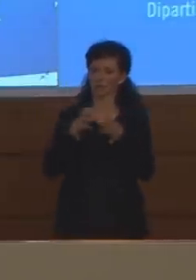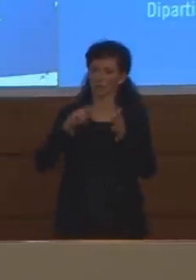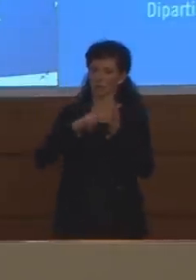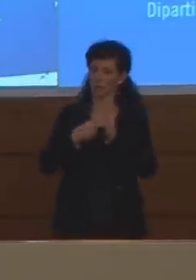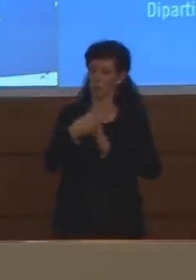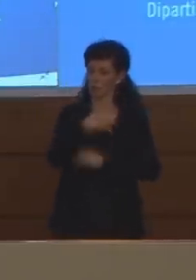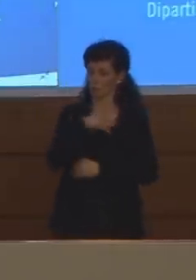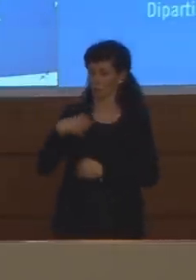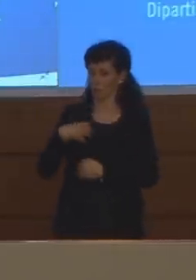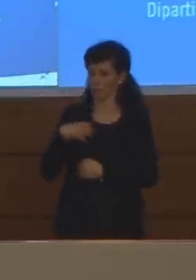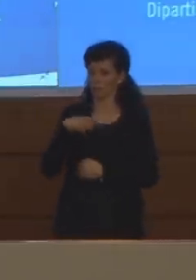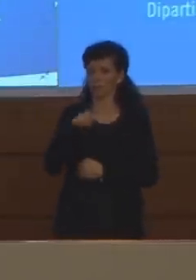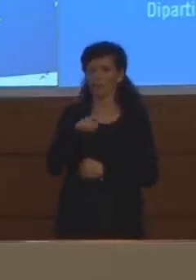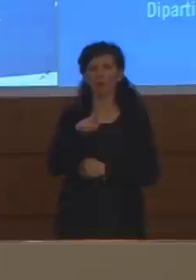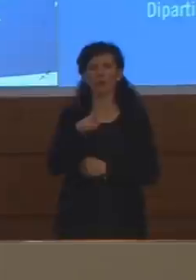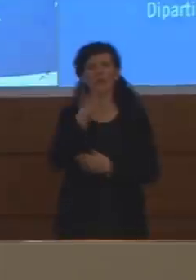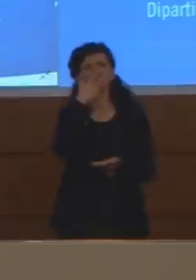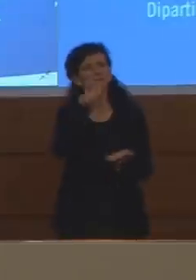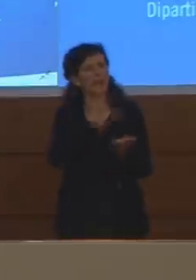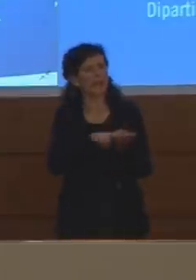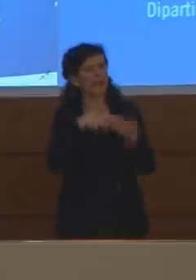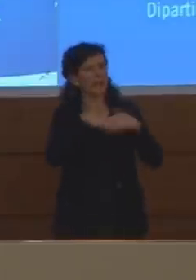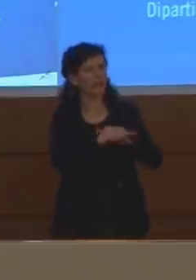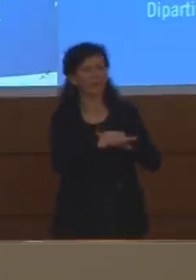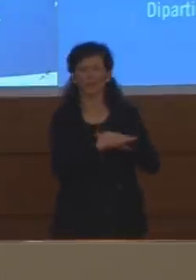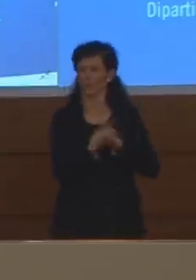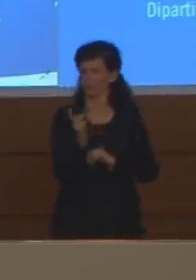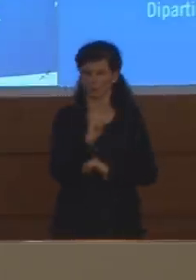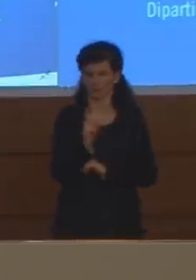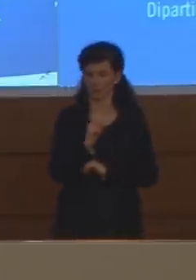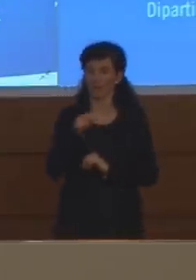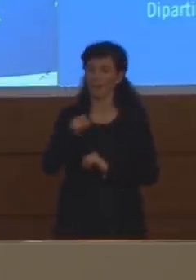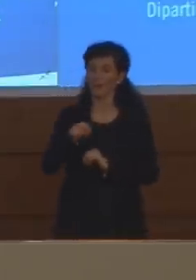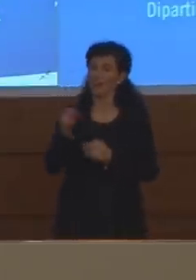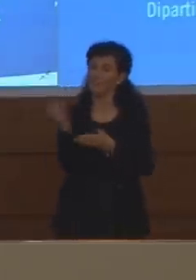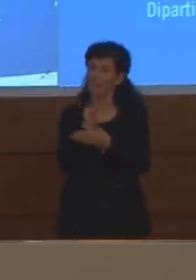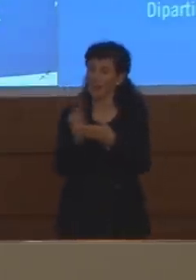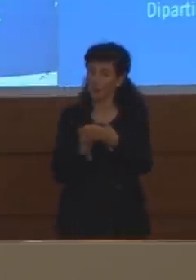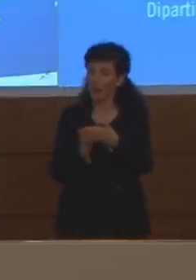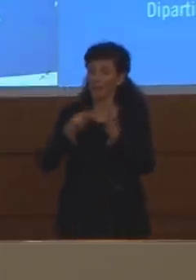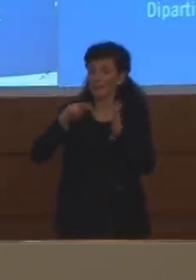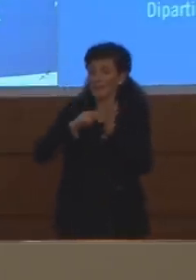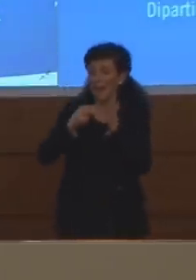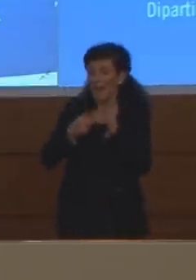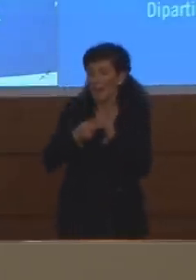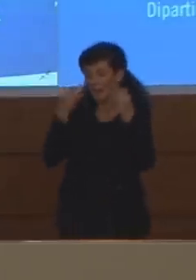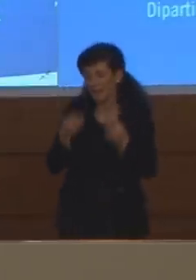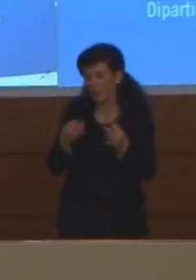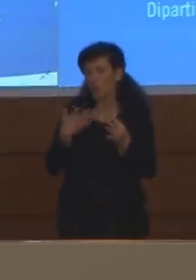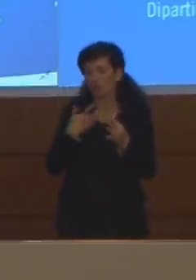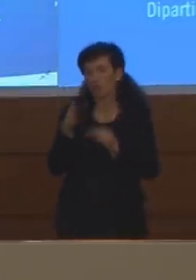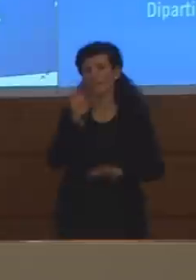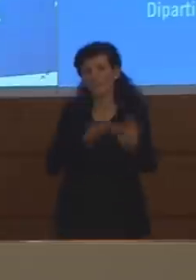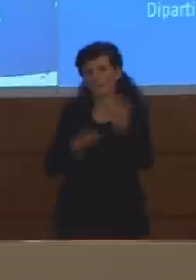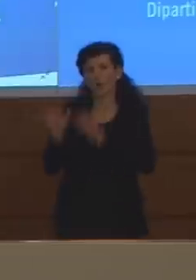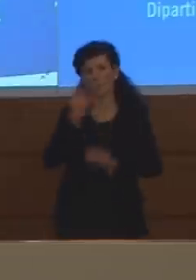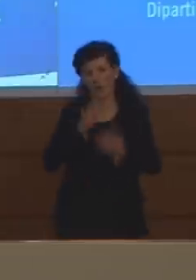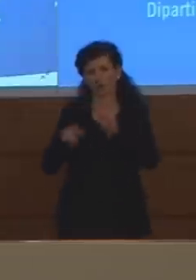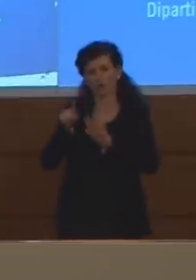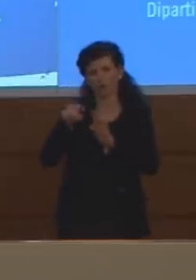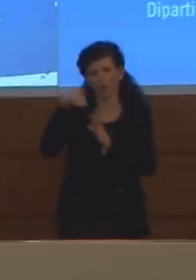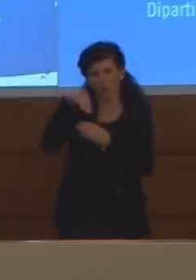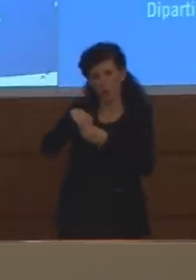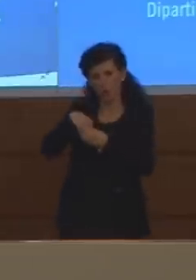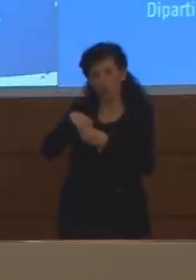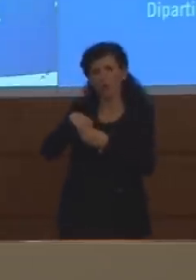Scientifico non sono secretati tecnicamente contengono delle informazioni non classificate